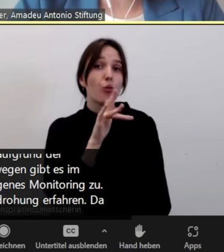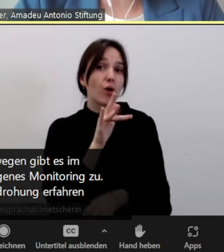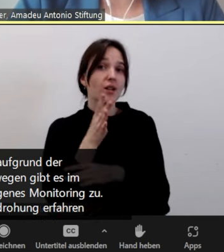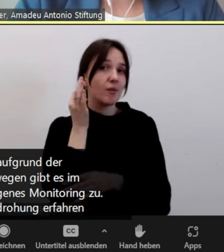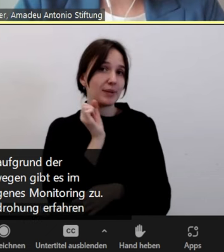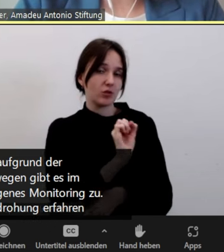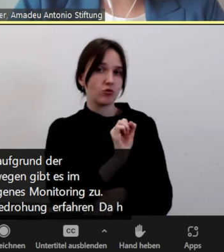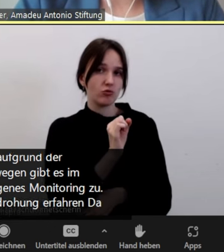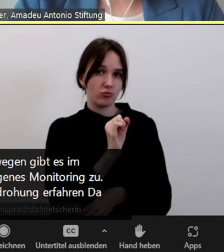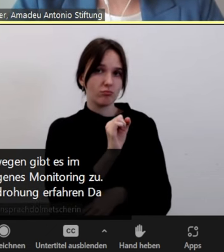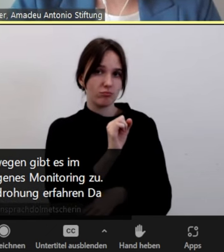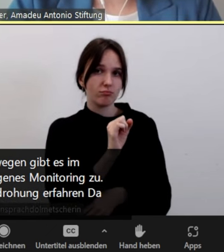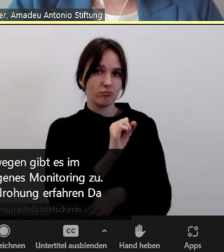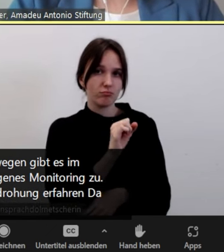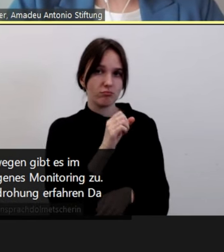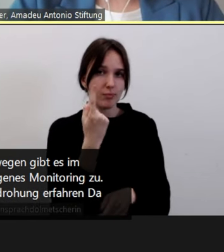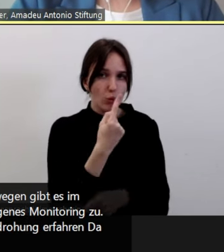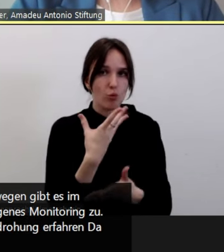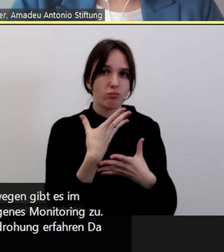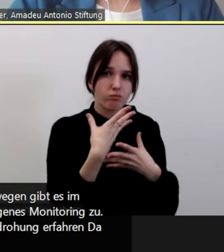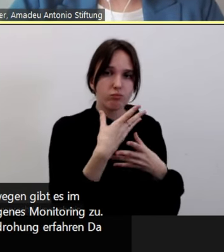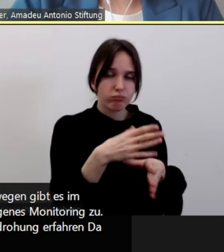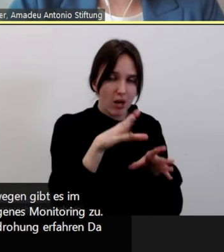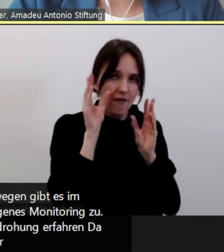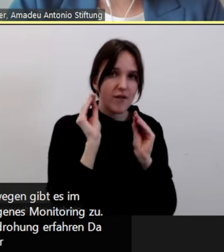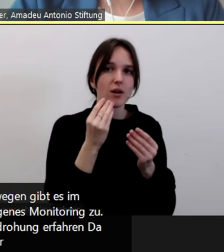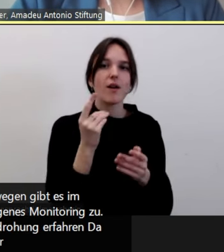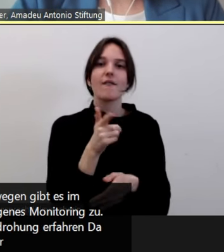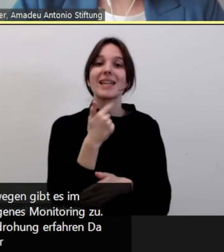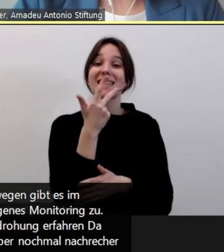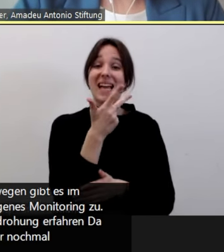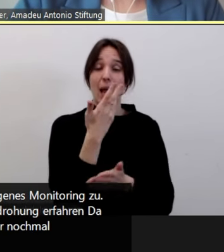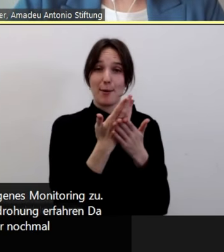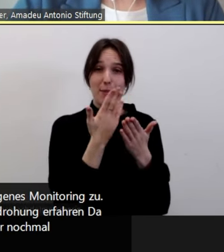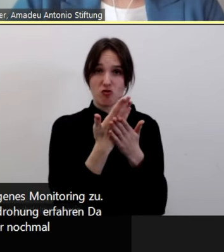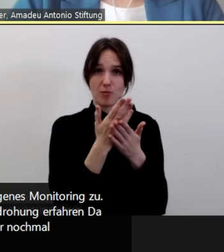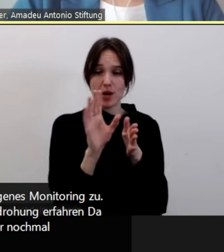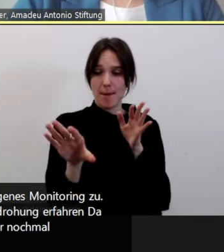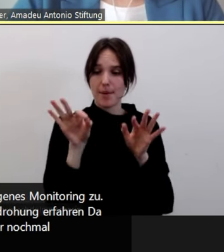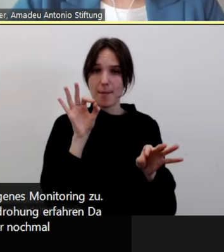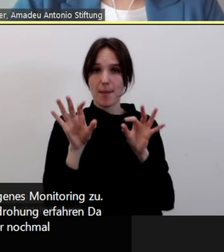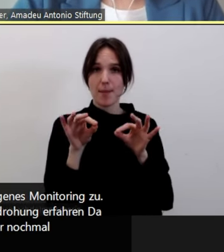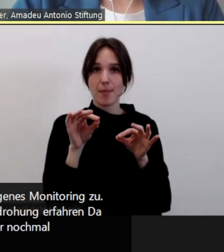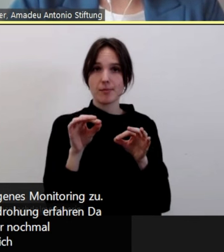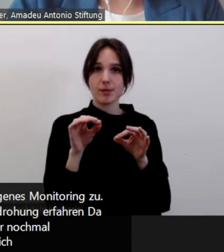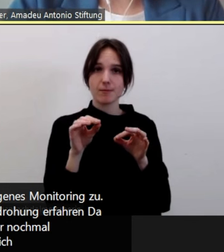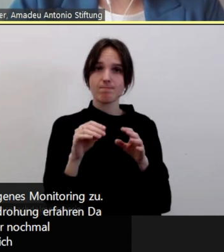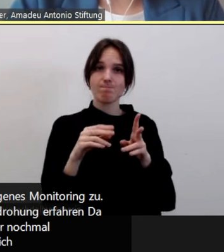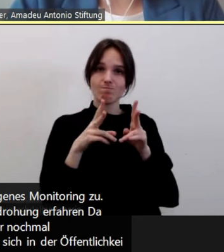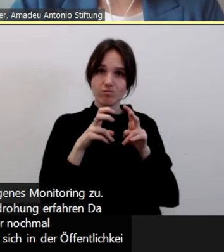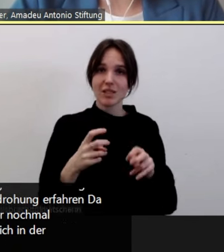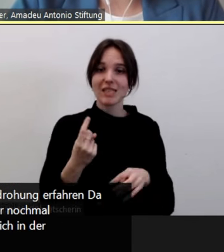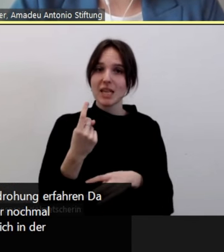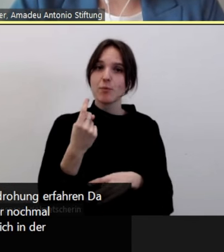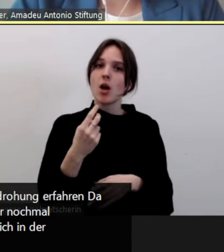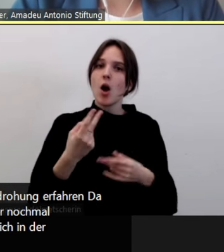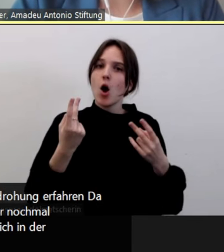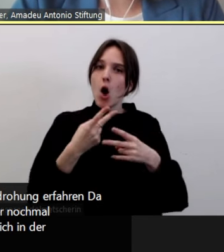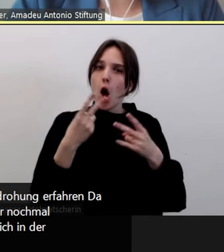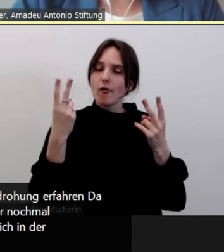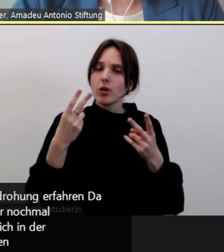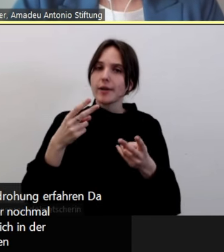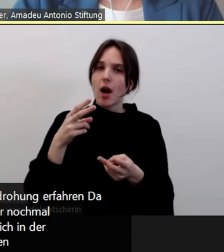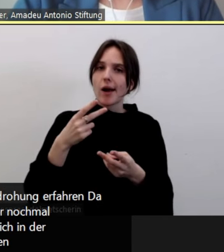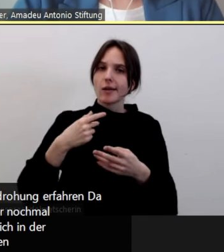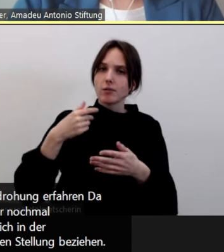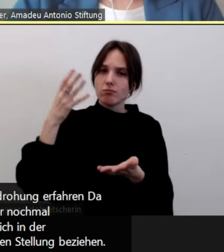Beispiele ausgearbeitet, wo wir selber nochmal nachrecherchiert haben, wie, wenn diese Personen sich in der Öffentlichkeit bewegen und zu politischen Themen